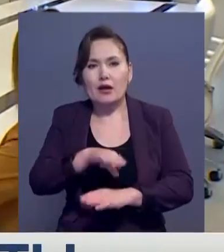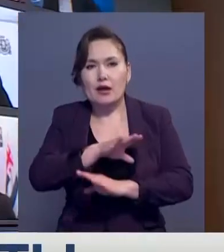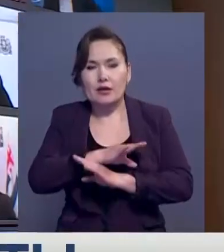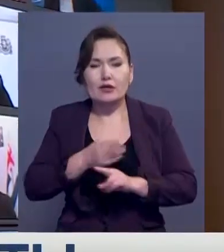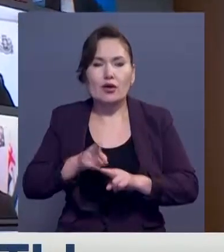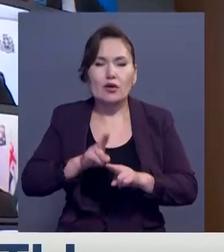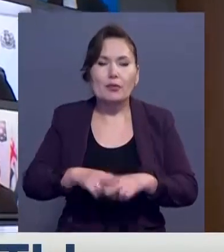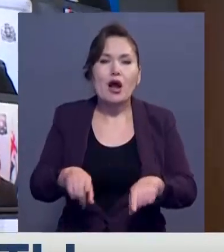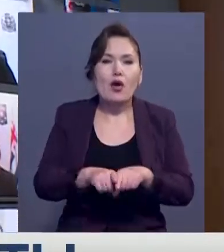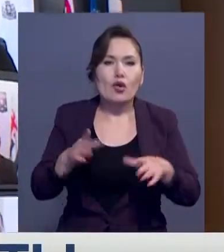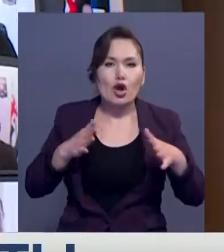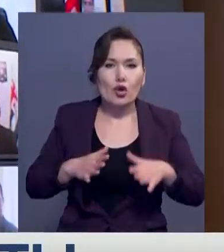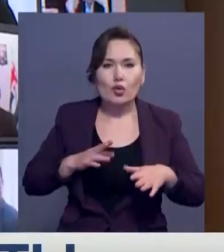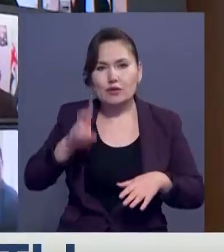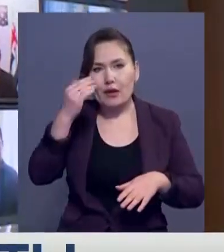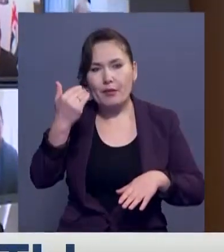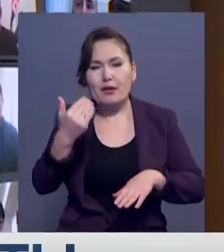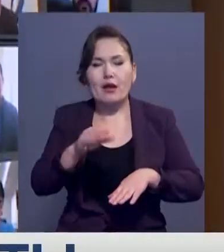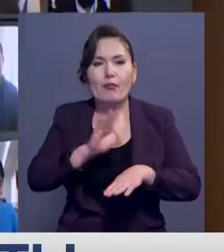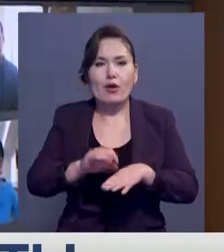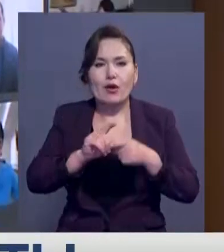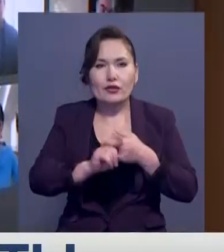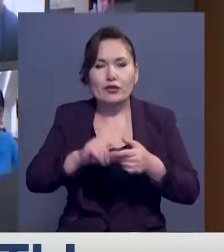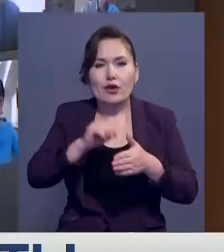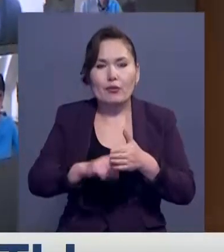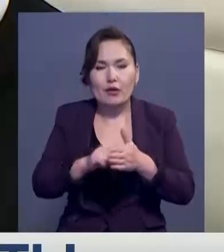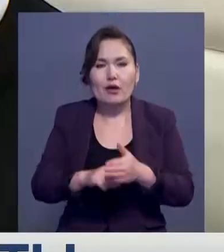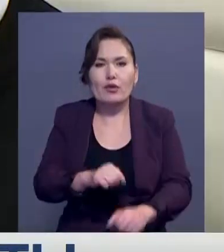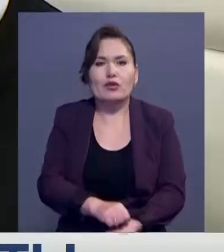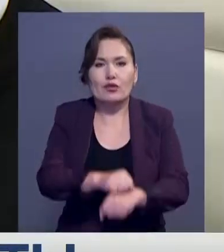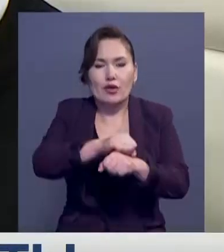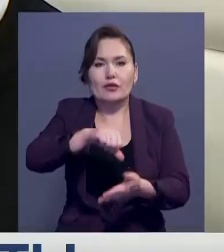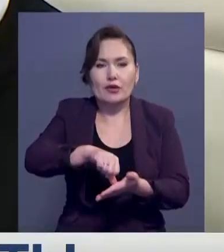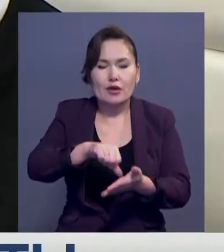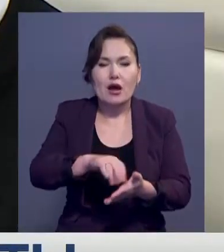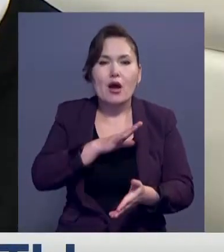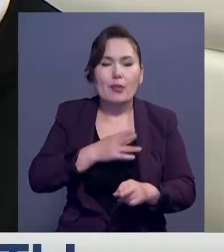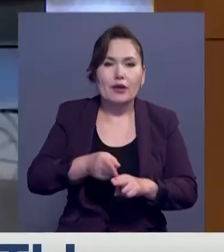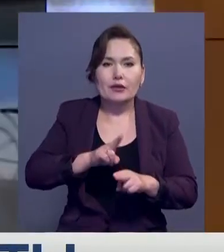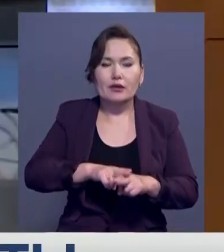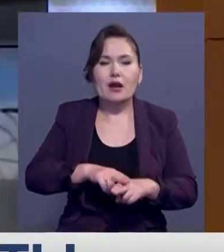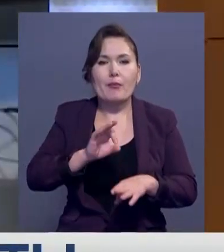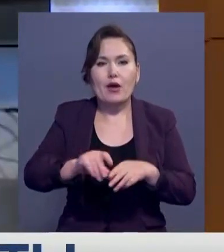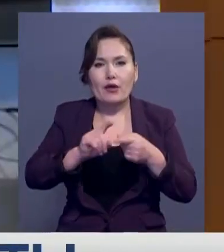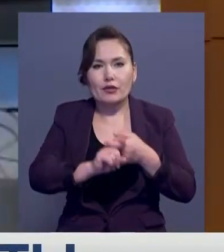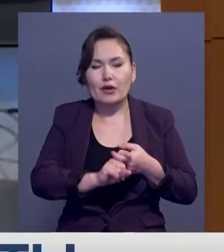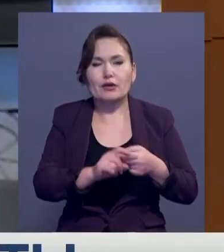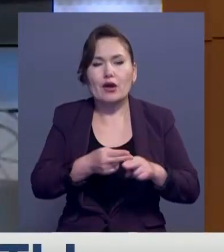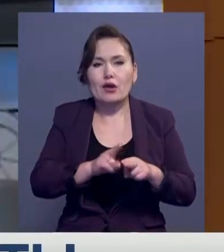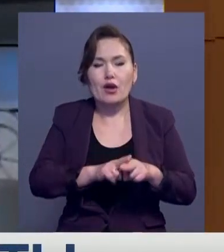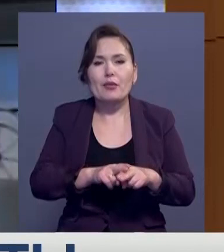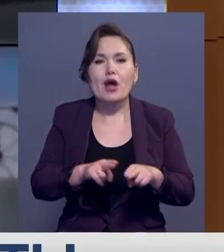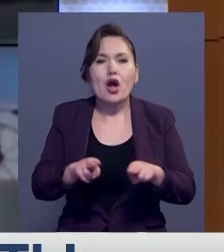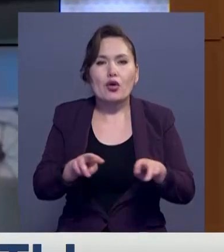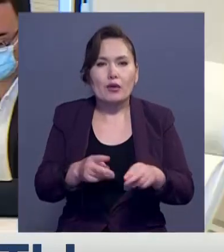айты ұнша, мұндай өсімге елдегі наразылық акцияларымен парламенттік сайлау түрткі олған. Осыған бәліңісті, коронавирус жұқтырған үкмет башысы